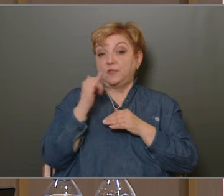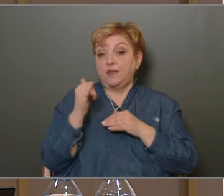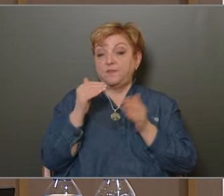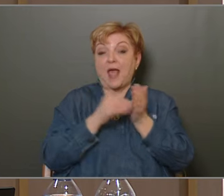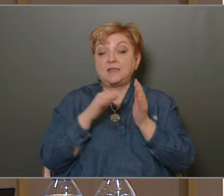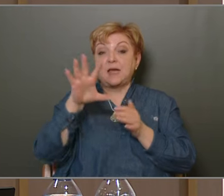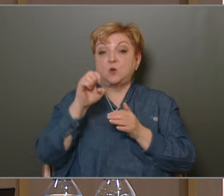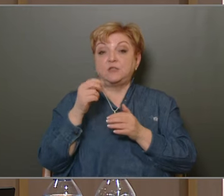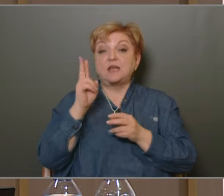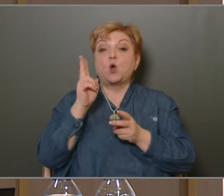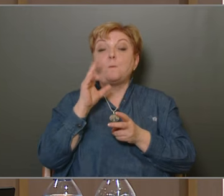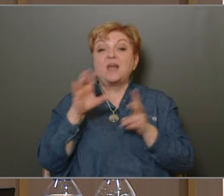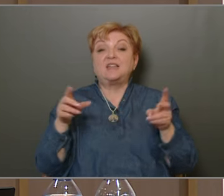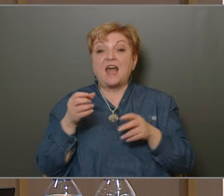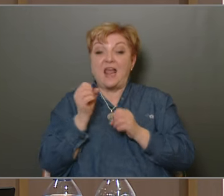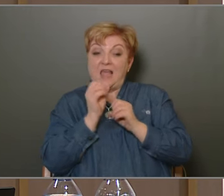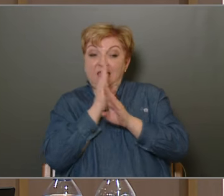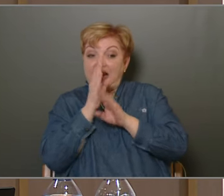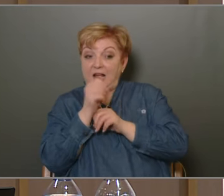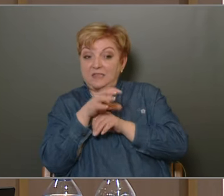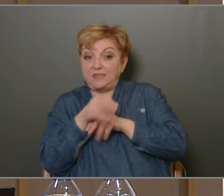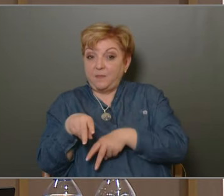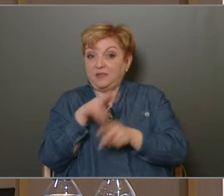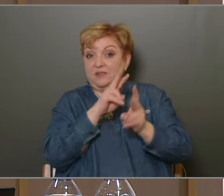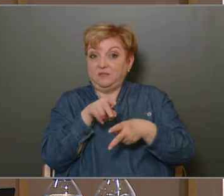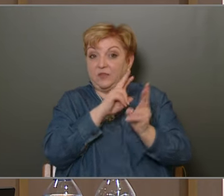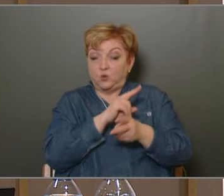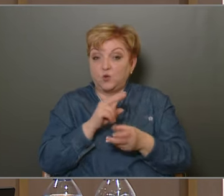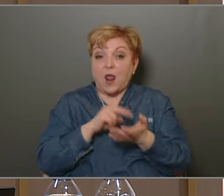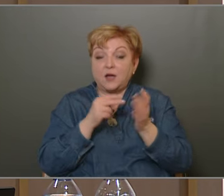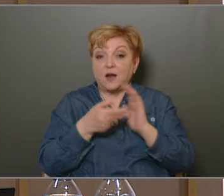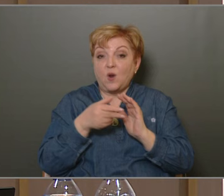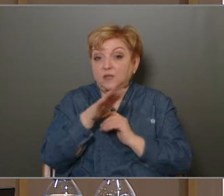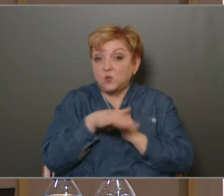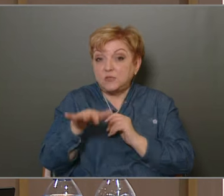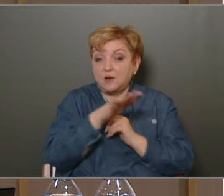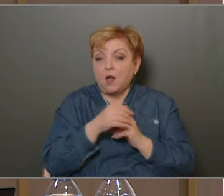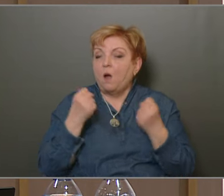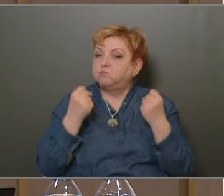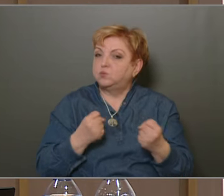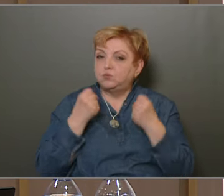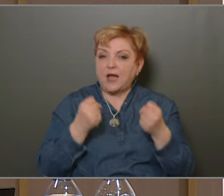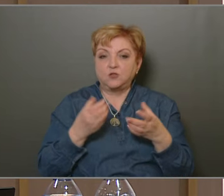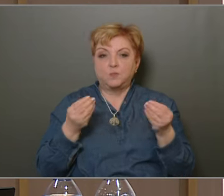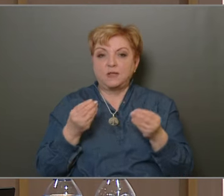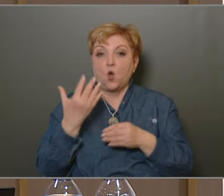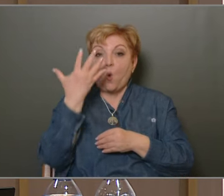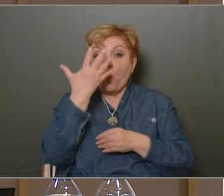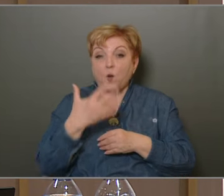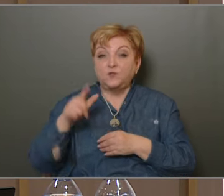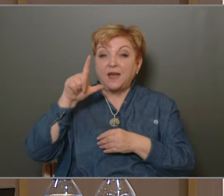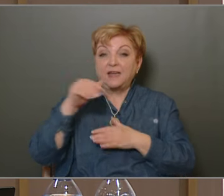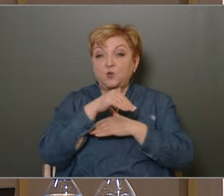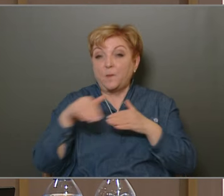Tavalyében 1500 kömméter illegális szemetet szállítottunk el a kerület közteleteiről, aztán brutális mennyiség, 52